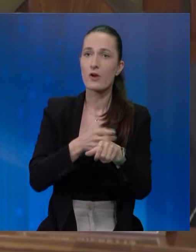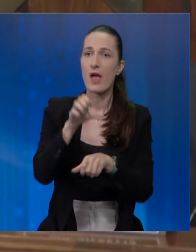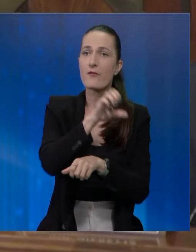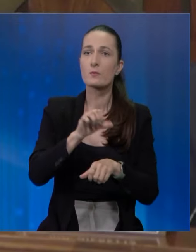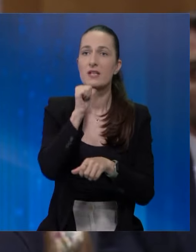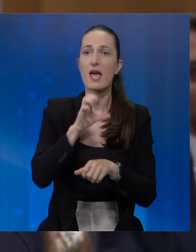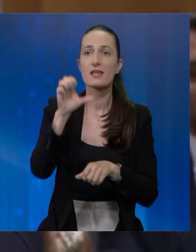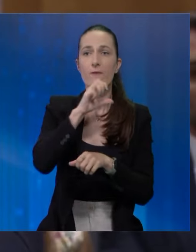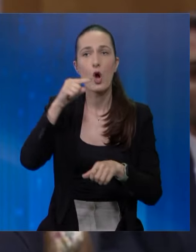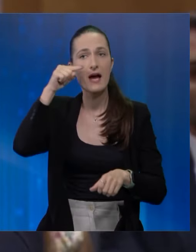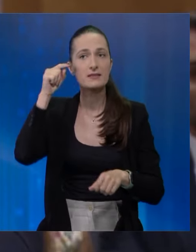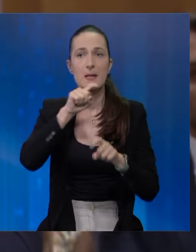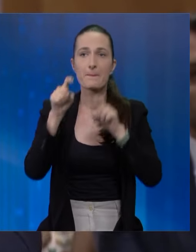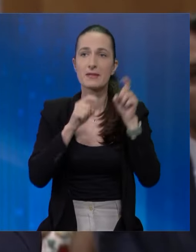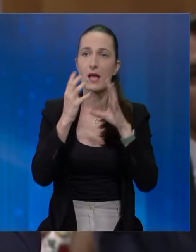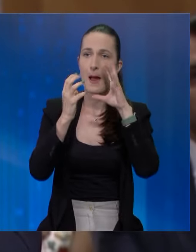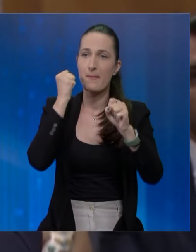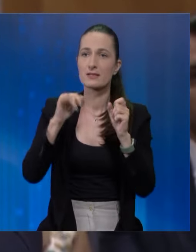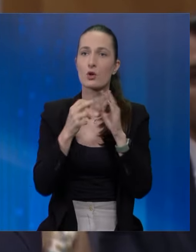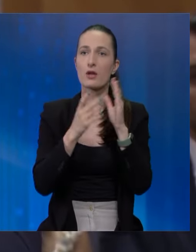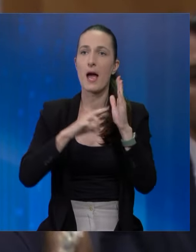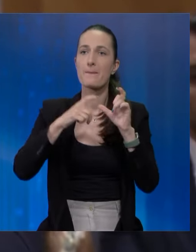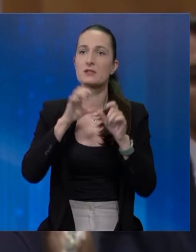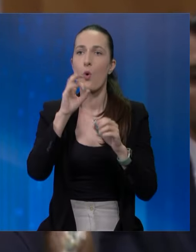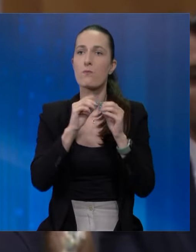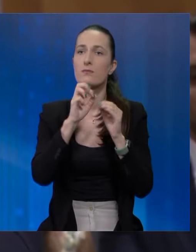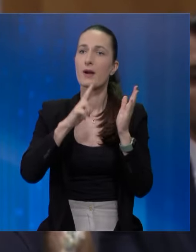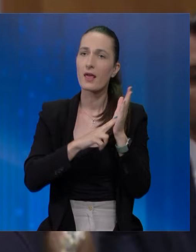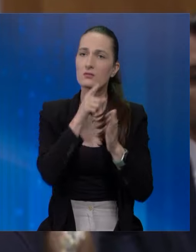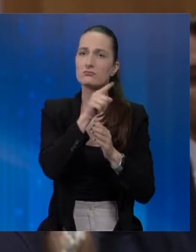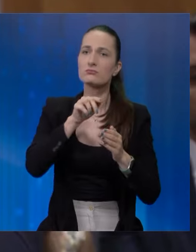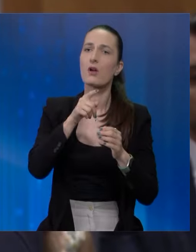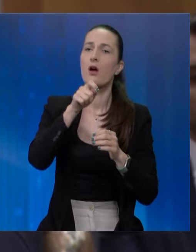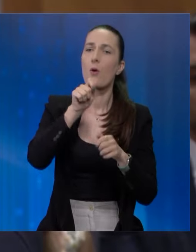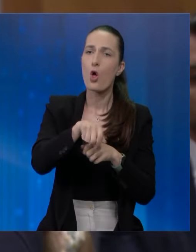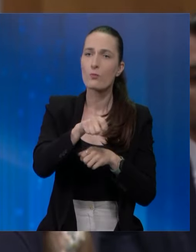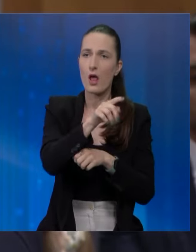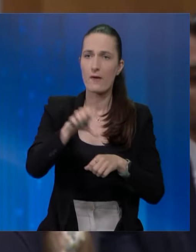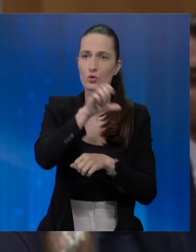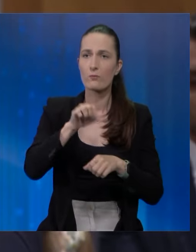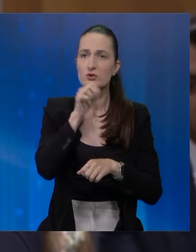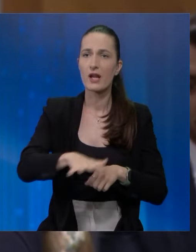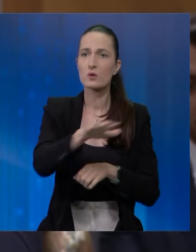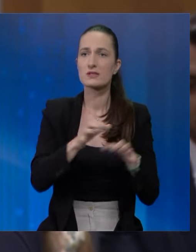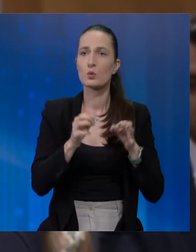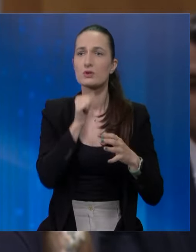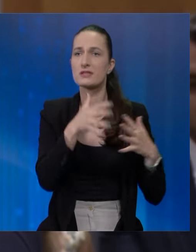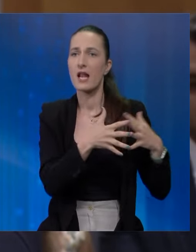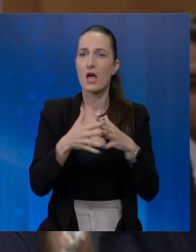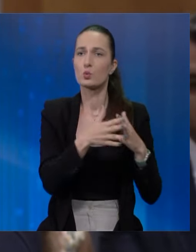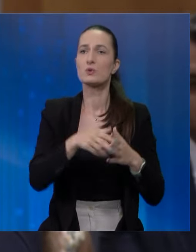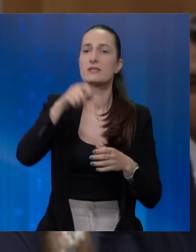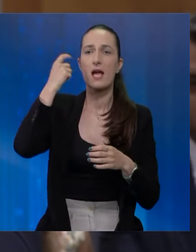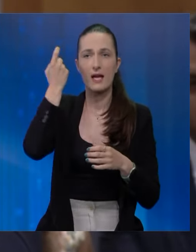evrozijska pitanja, ambasador James O'Brien, pred pod odborom za Evropu i regionalnu sigurnosnu saradnju Senata Sjedinjenih država,